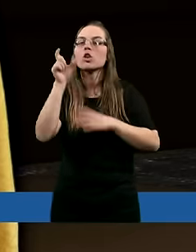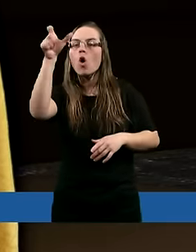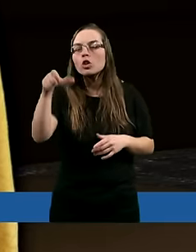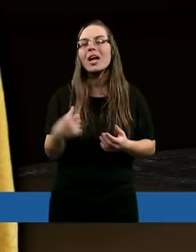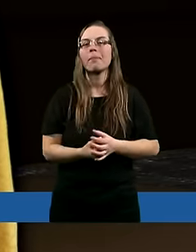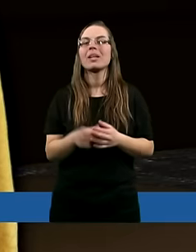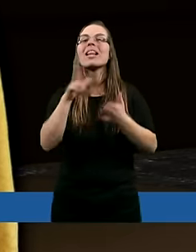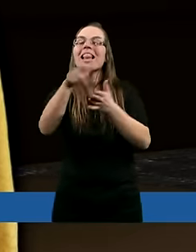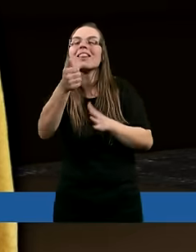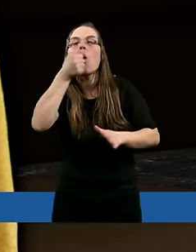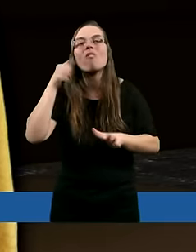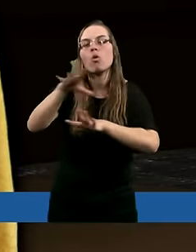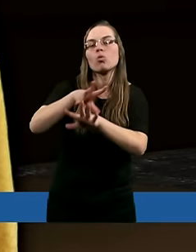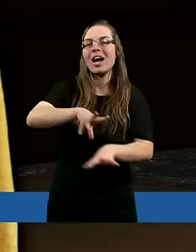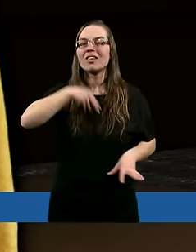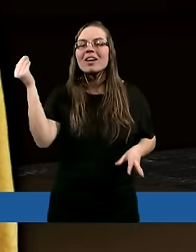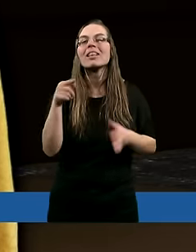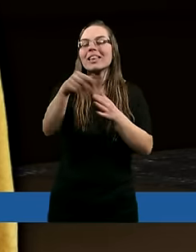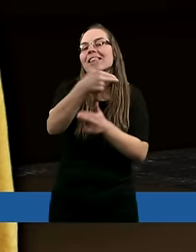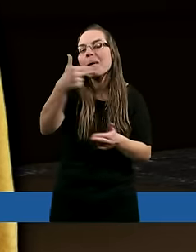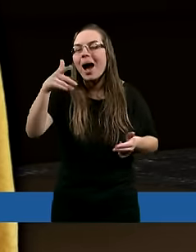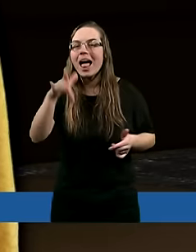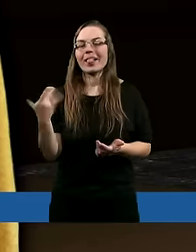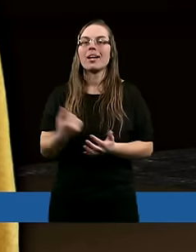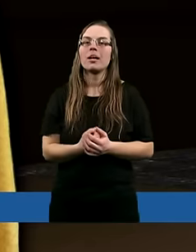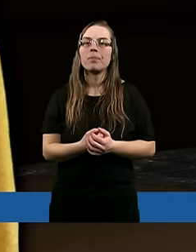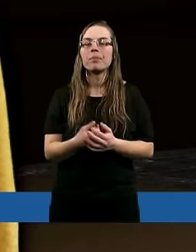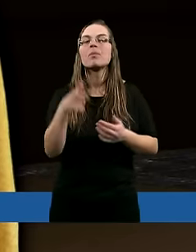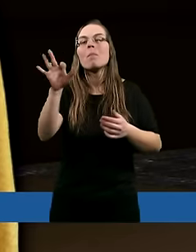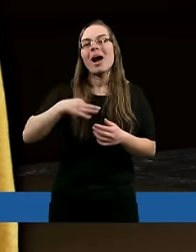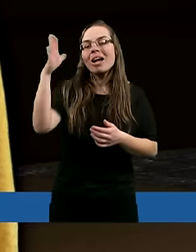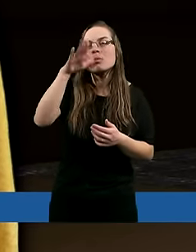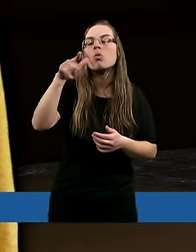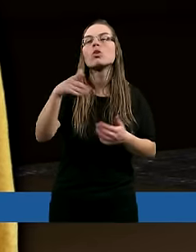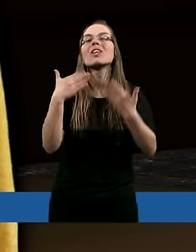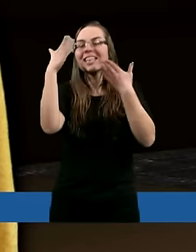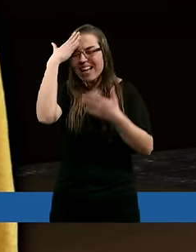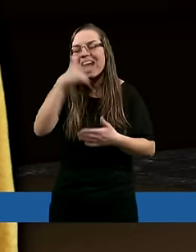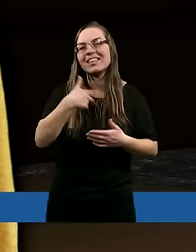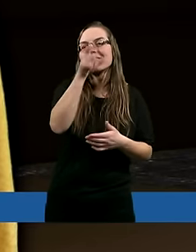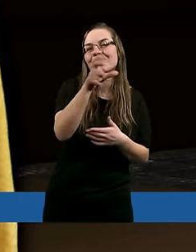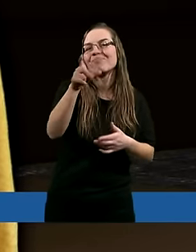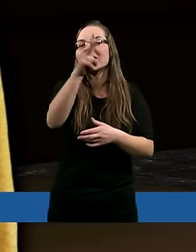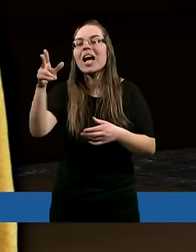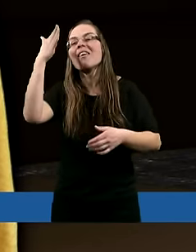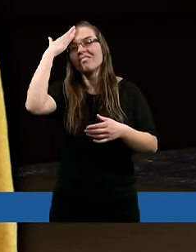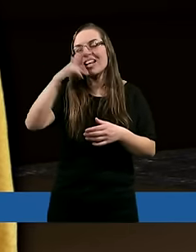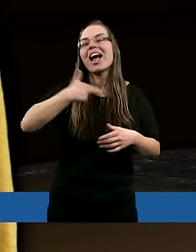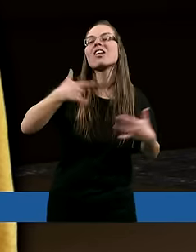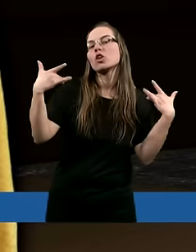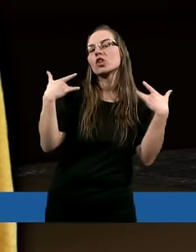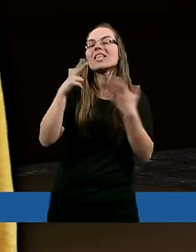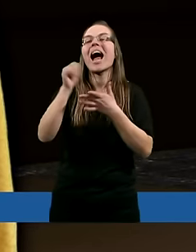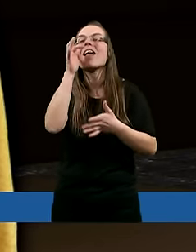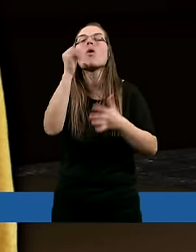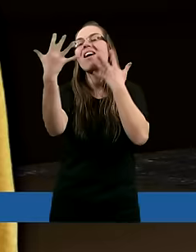do owoców Ducha Świętego, do tego tematu. Panie Boże, Ty znasz każdego z nas, Ty widzisz, jak wygląda nasze